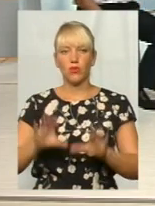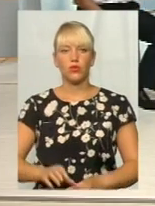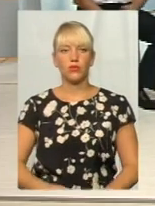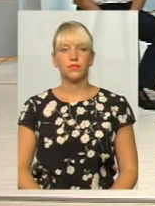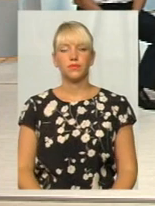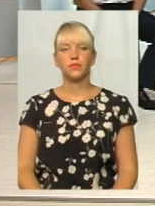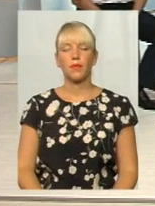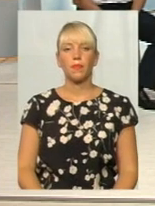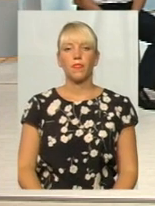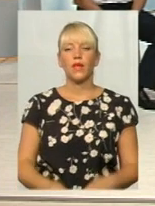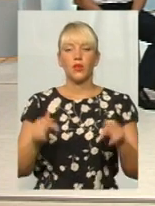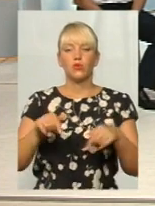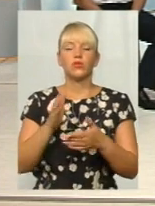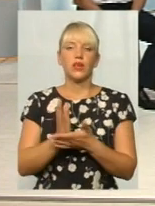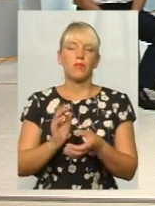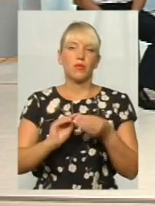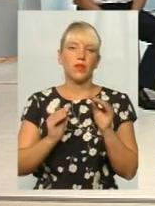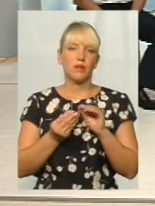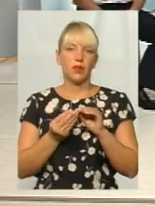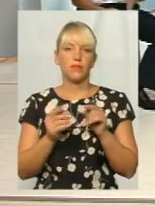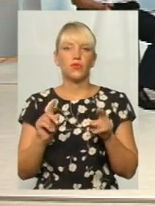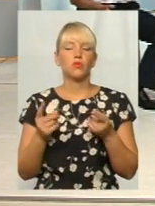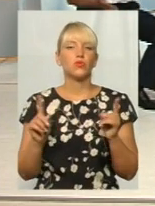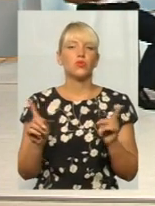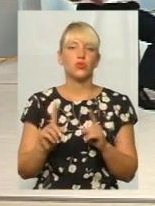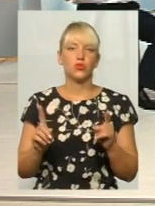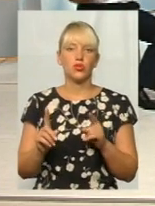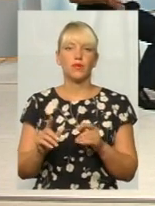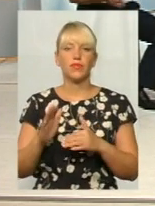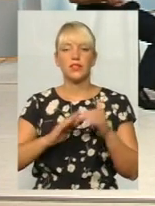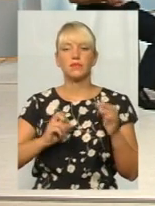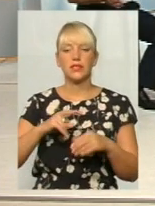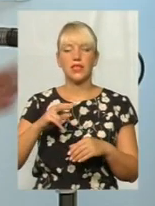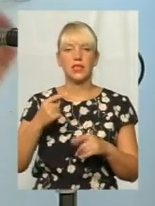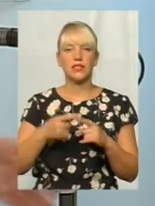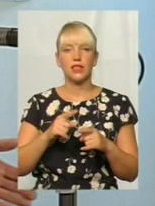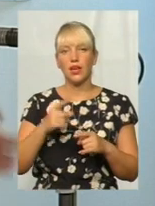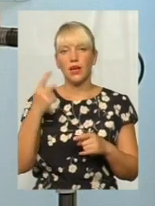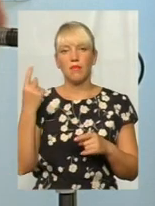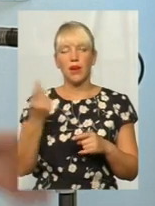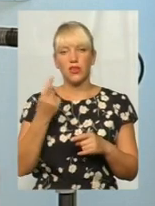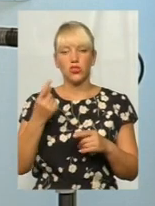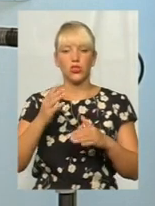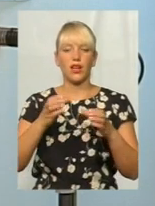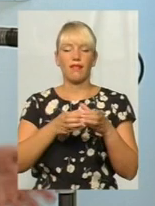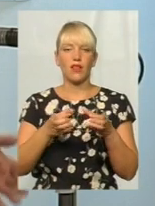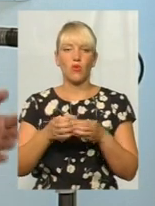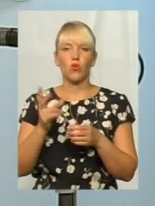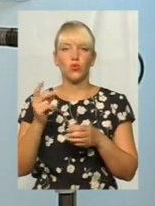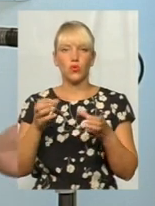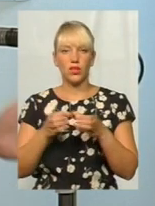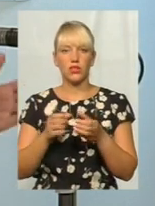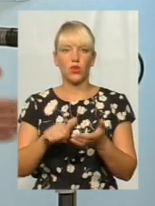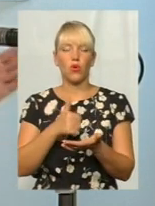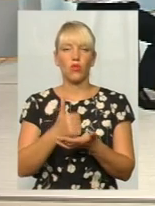Тут є певна проблема, тому що, скажімо, спеціалісти першої, я завжди кажу, першої категорії, другій, головний.